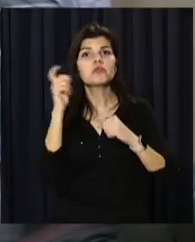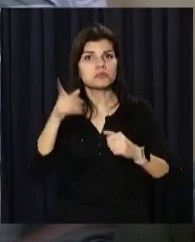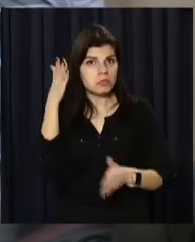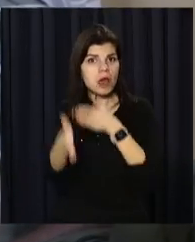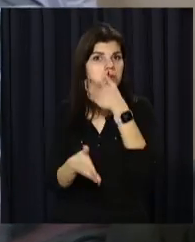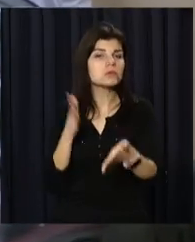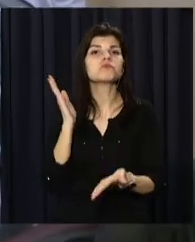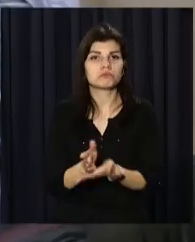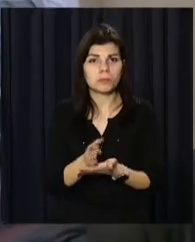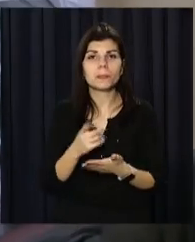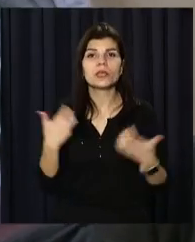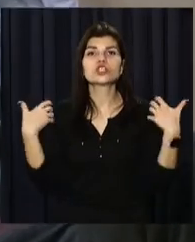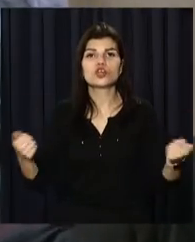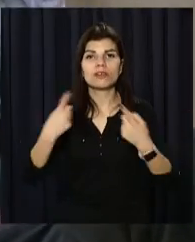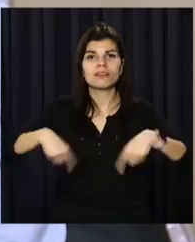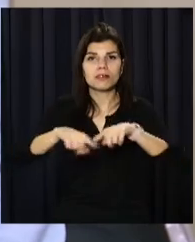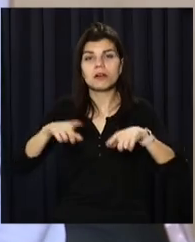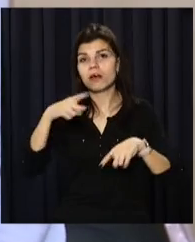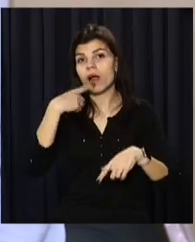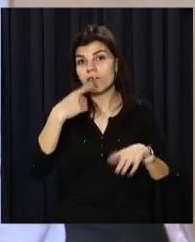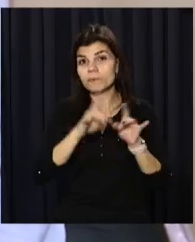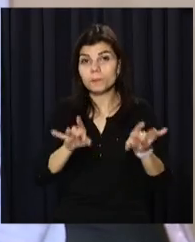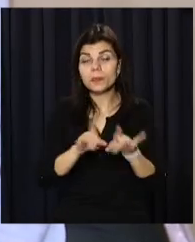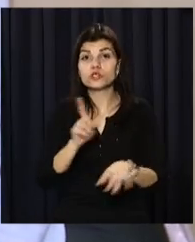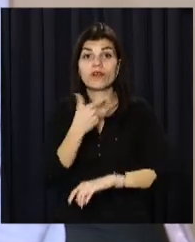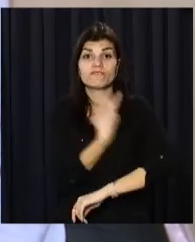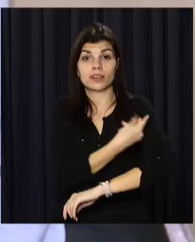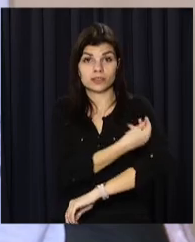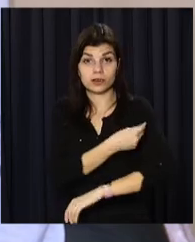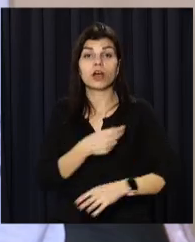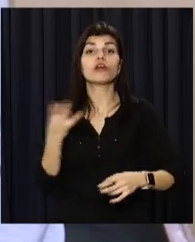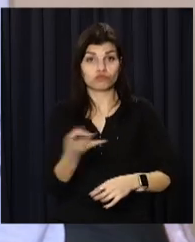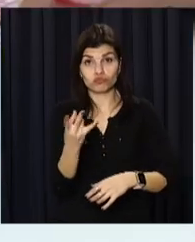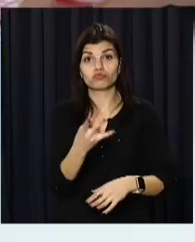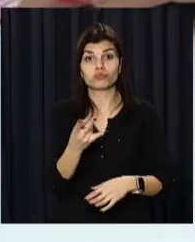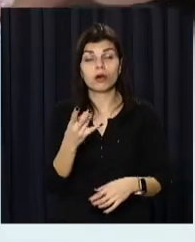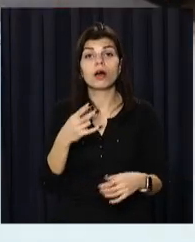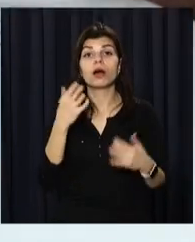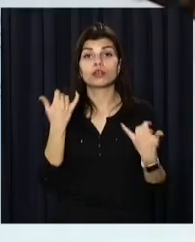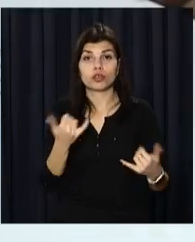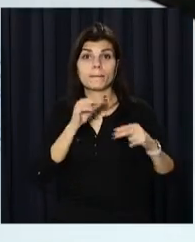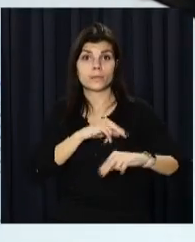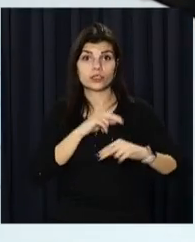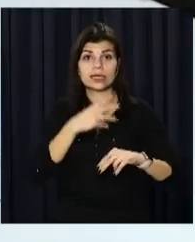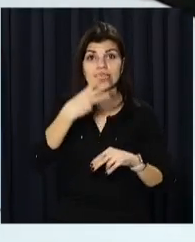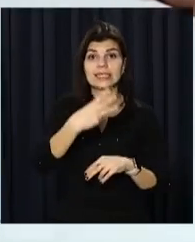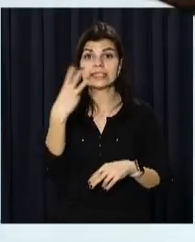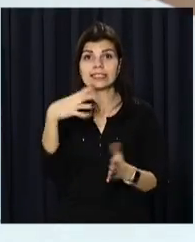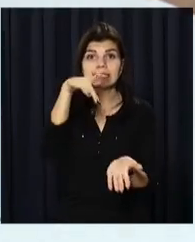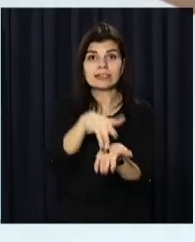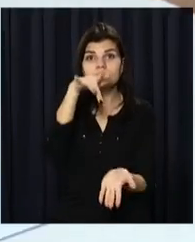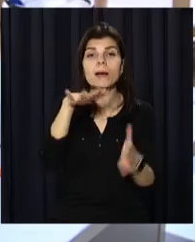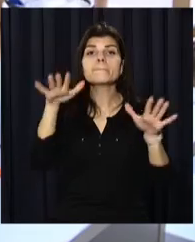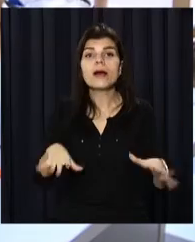В обласному департаменті охорони здоров'я наголошують. Вакцинальна кампанія триває. Наразі в регіоні працюють 33 центри